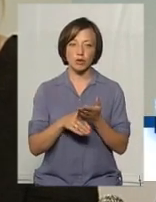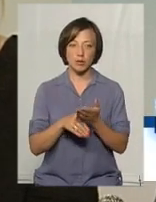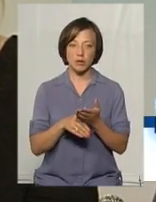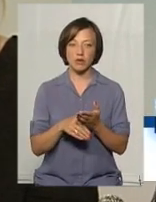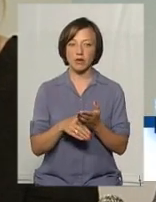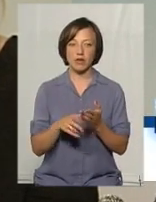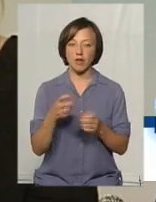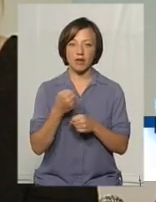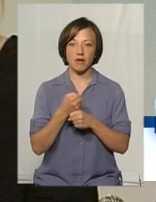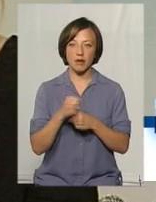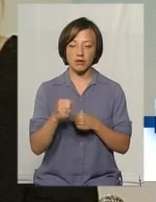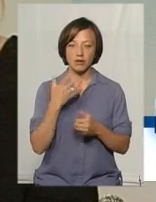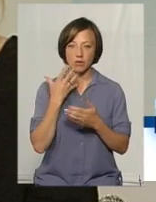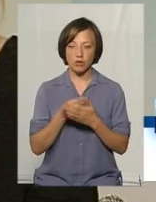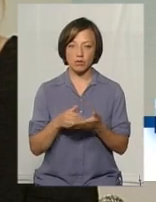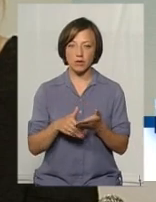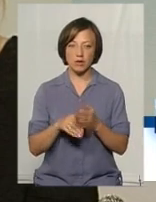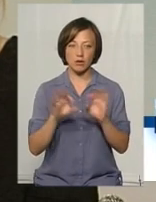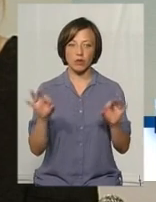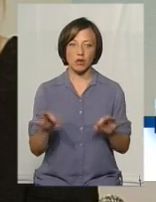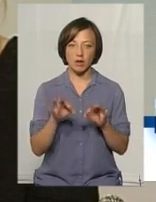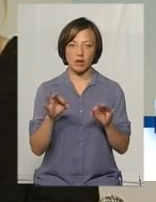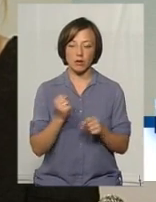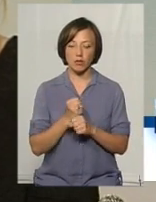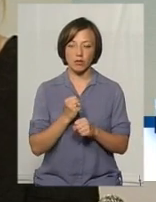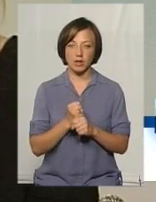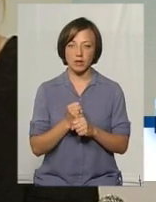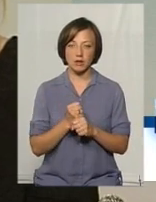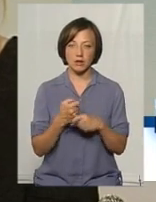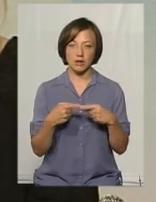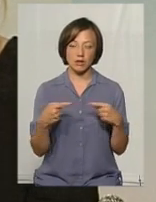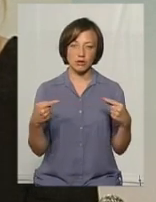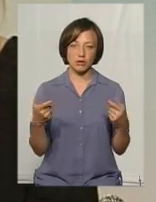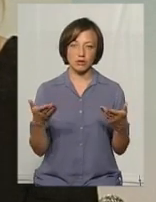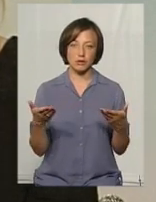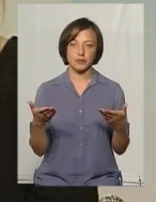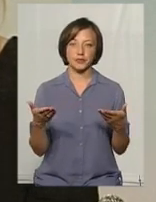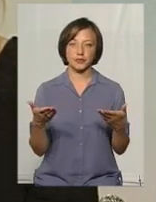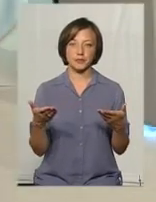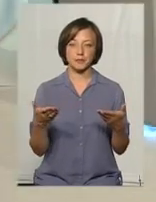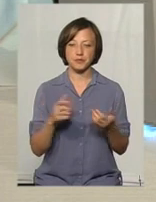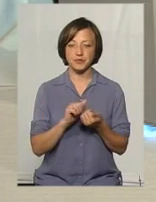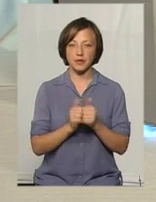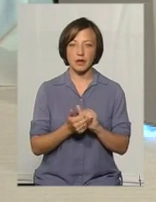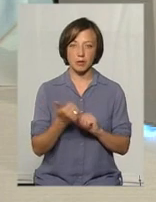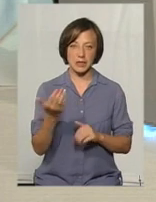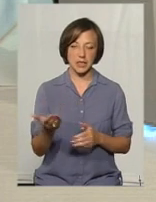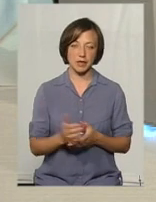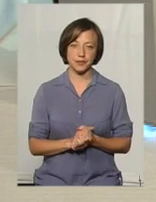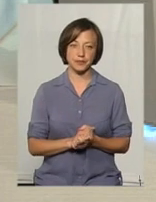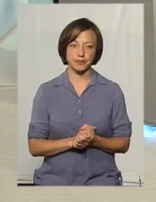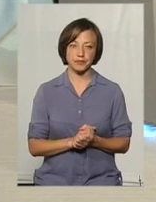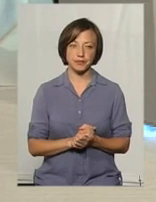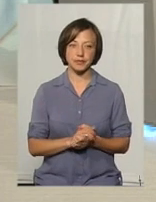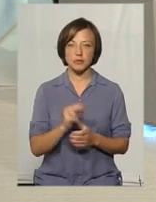випадку, не нав'язувати свою допомогу, ні в якому разі не робити якісь речі або за неї, чи